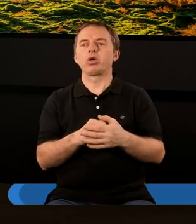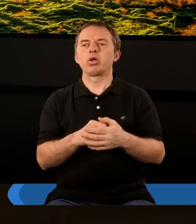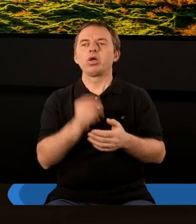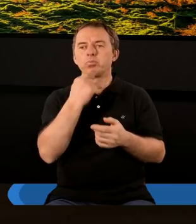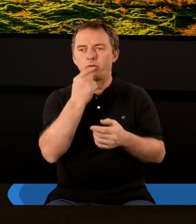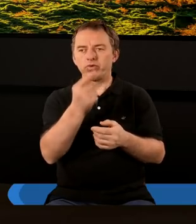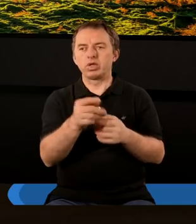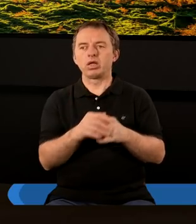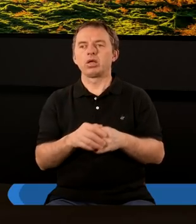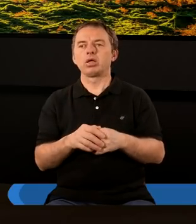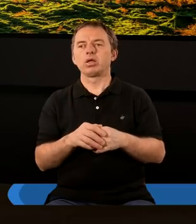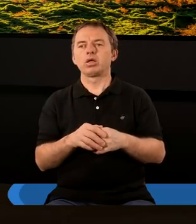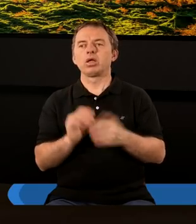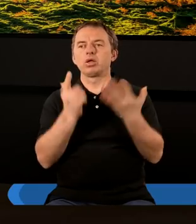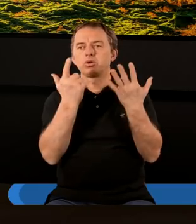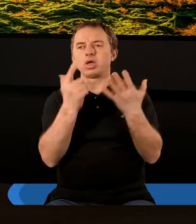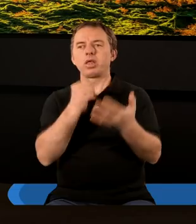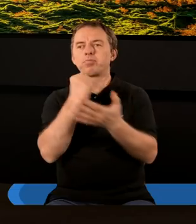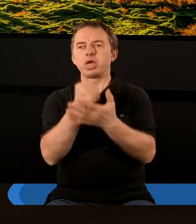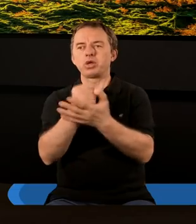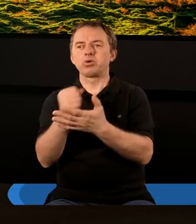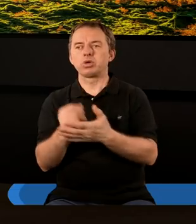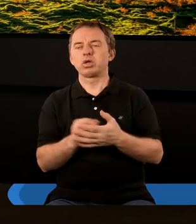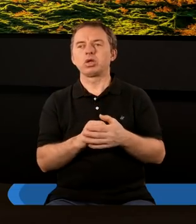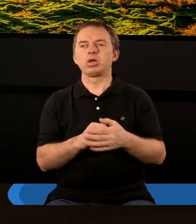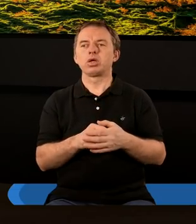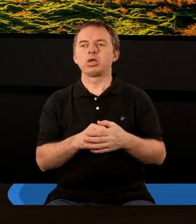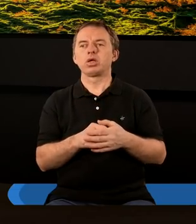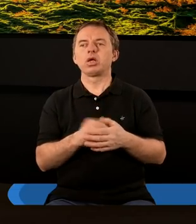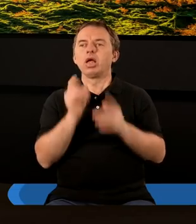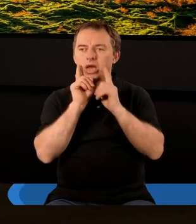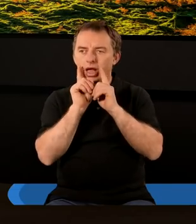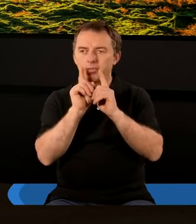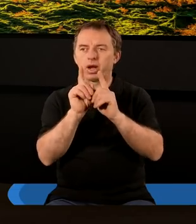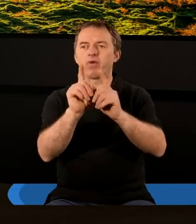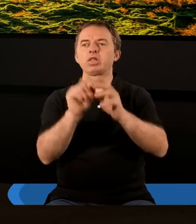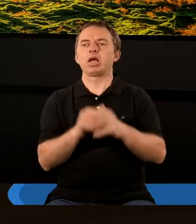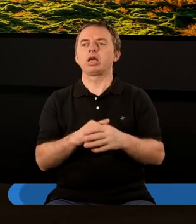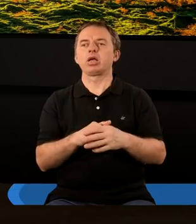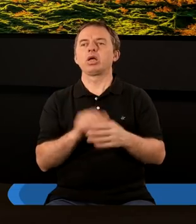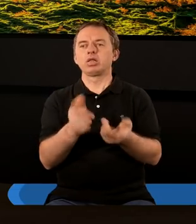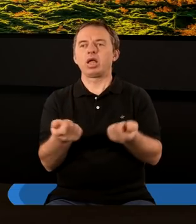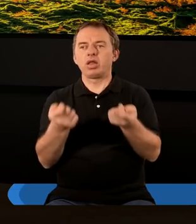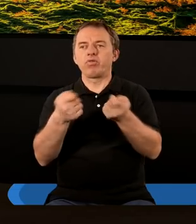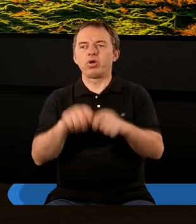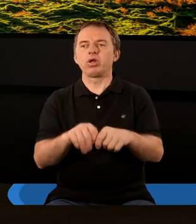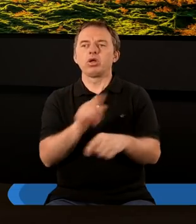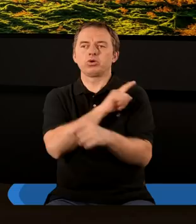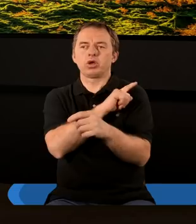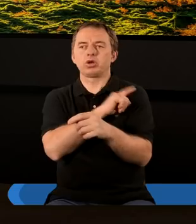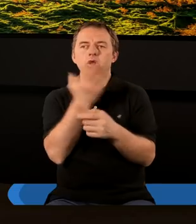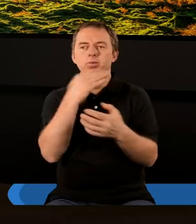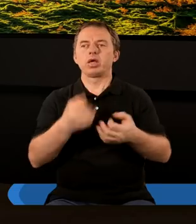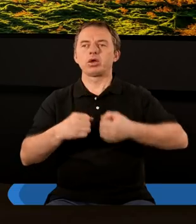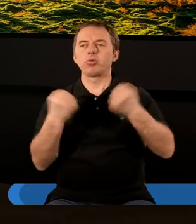też pokazane jest, że jest aż siedem pieczęci, tak? Czyli naprawdę ten zwój jest szerzony